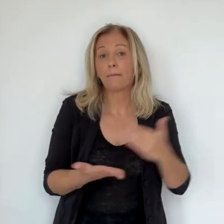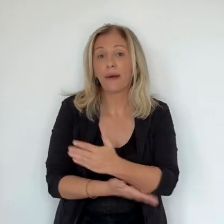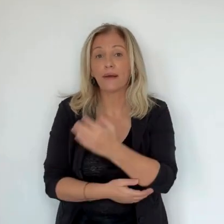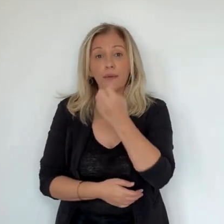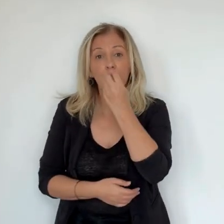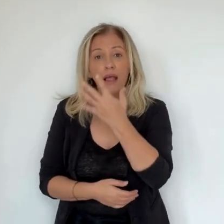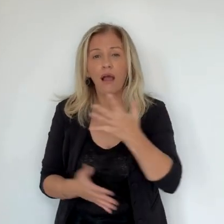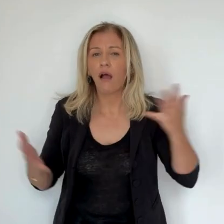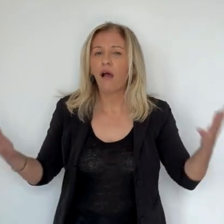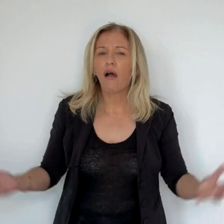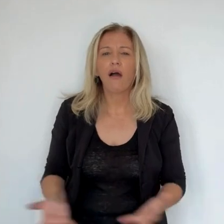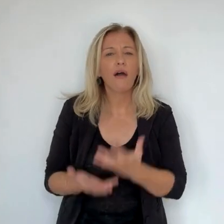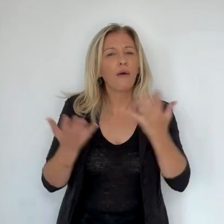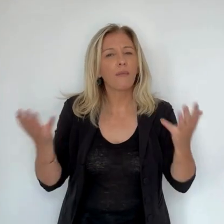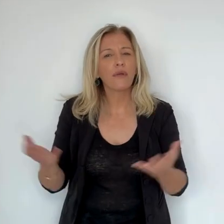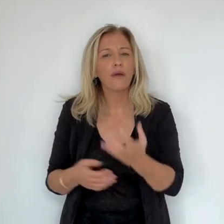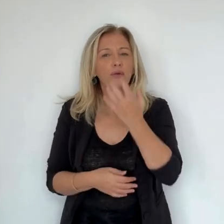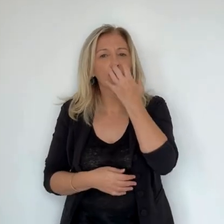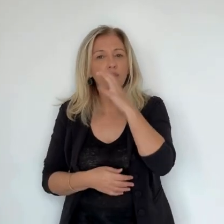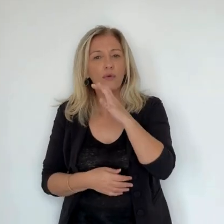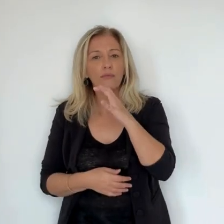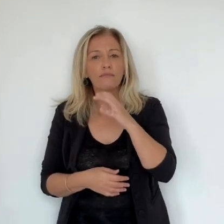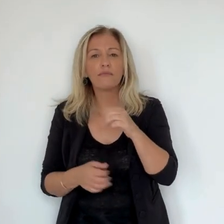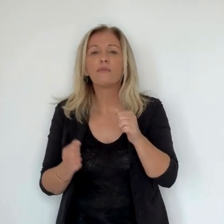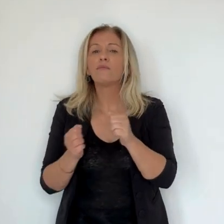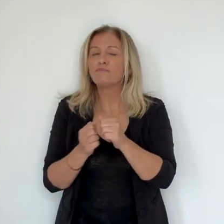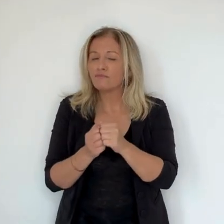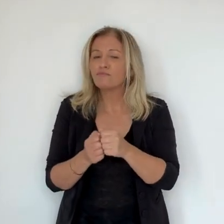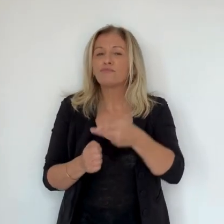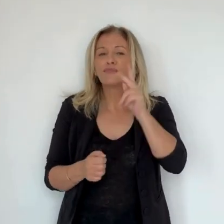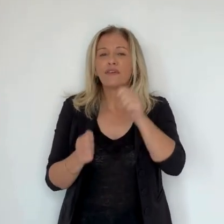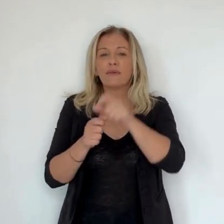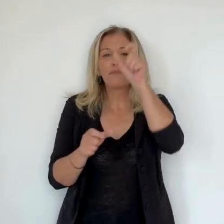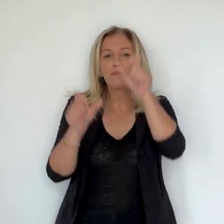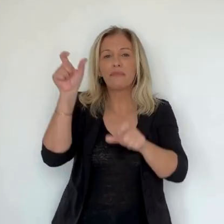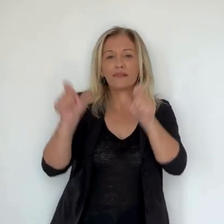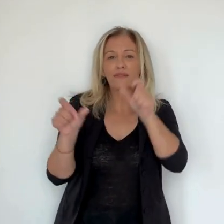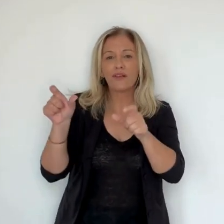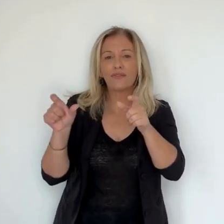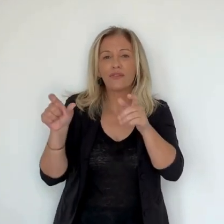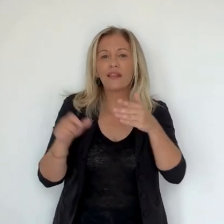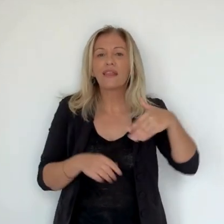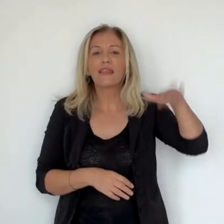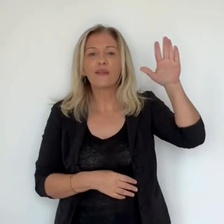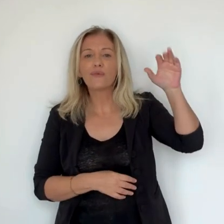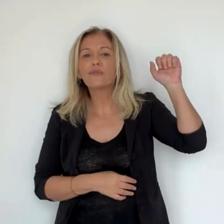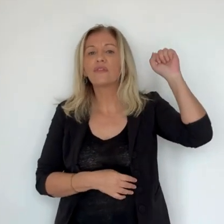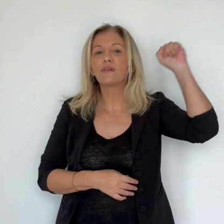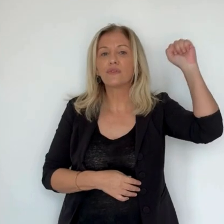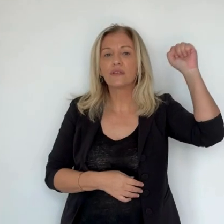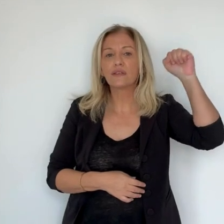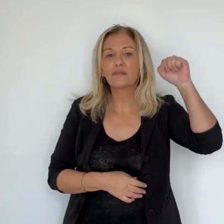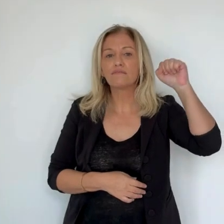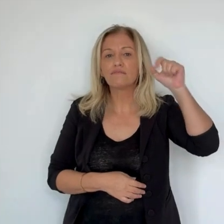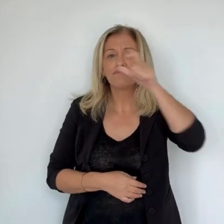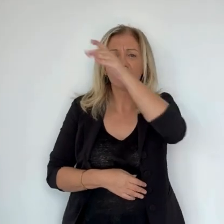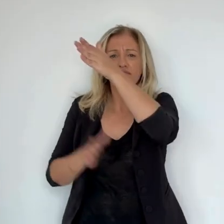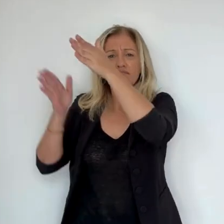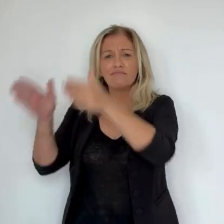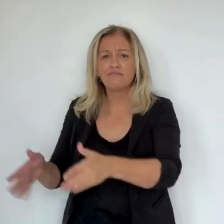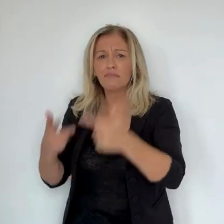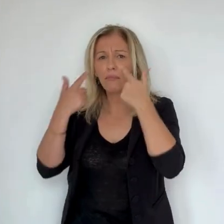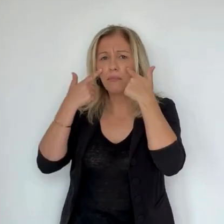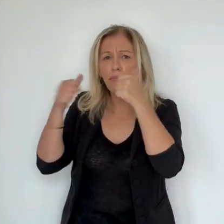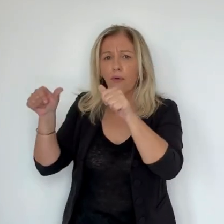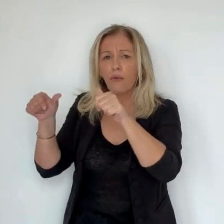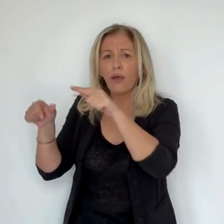dont le passage pour le moment sur l'île se fait sans heure, sans quoi, qu'avec un climat, il faut dire, très chaleureux, notamment avec les élus nationalistes et ceux depuis le